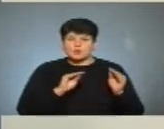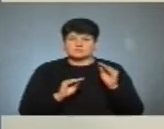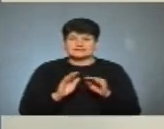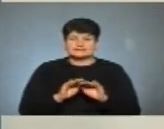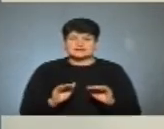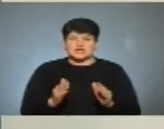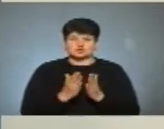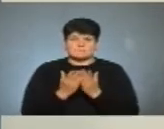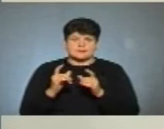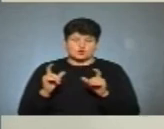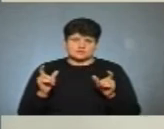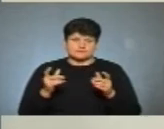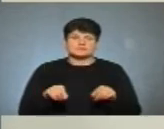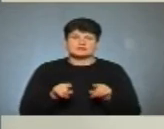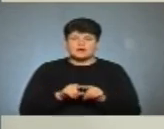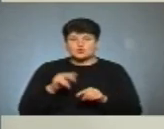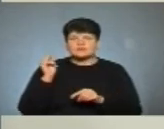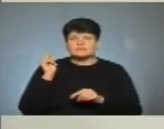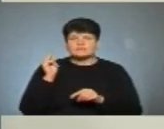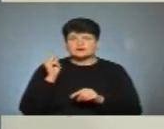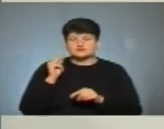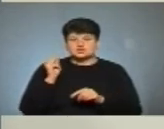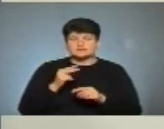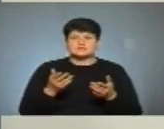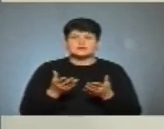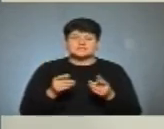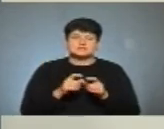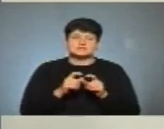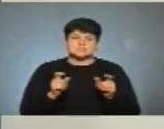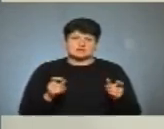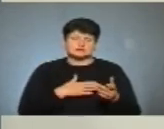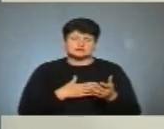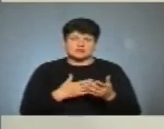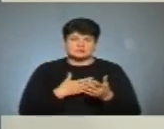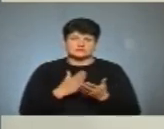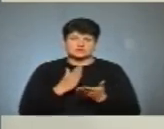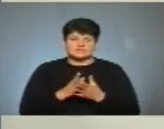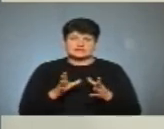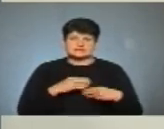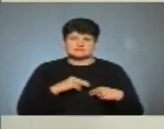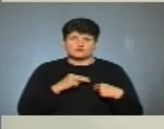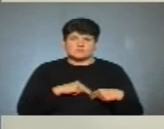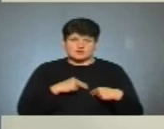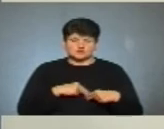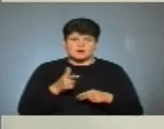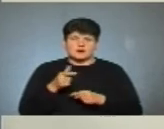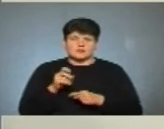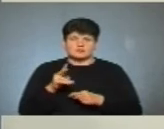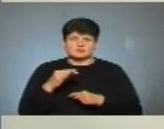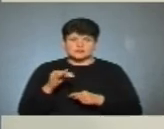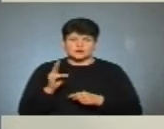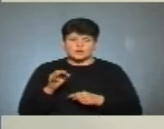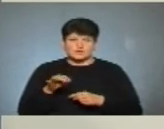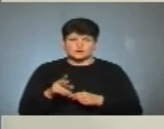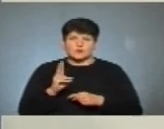дитячою бібліотекою. І також вивчаємо, який заклад активно йде на співпрацю. Галицький коледж, супер,